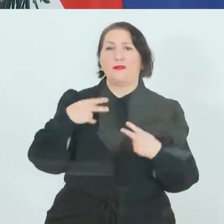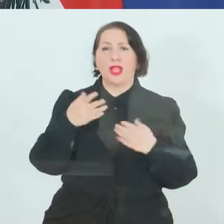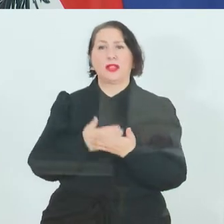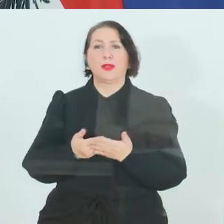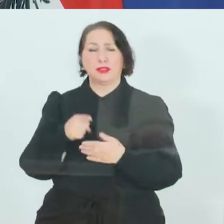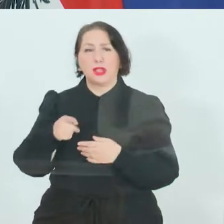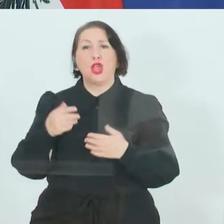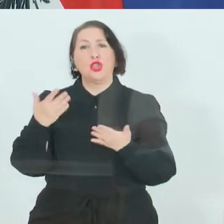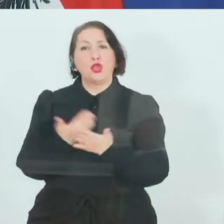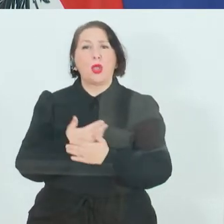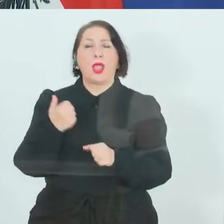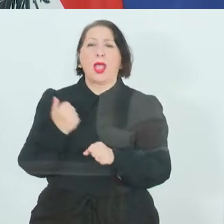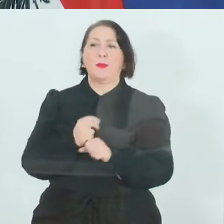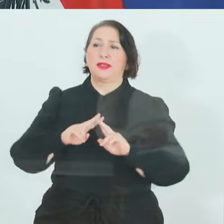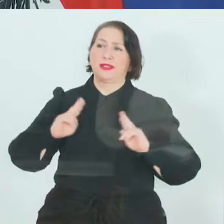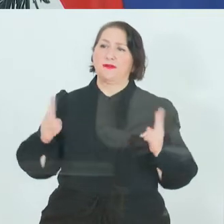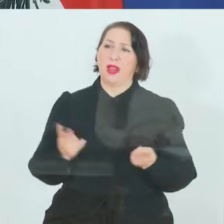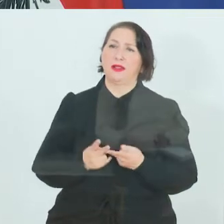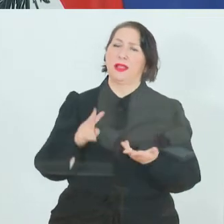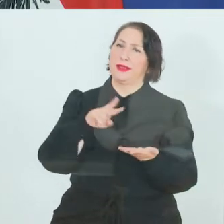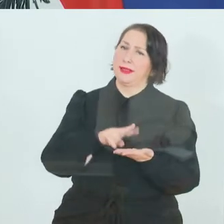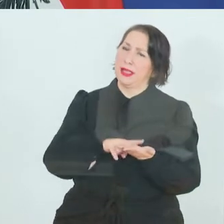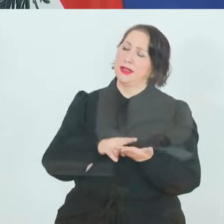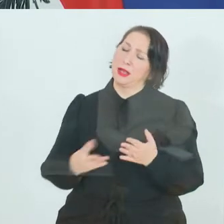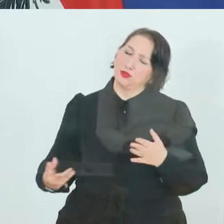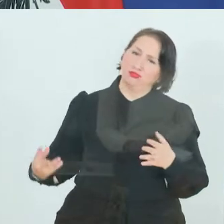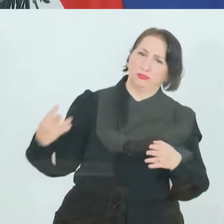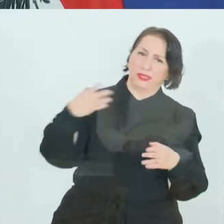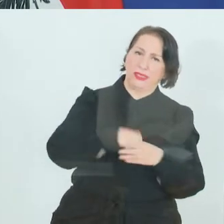neuen Arbeitswelten die Digitalisierung auch integriert.